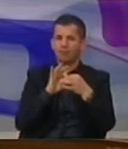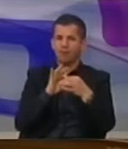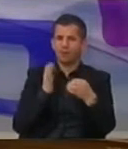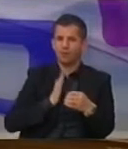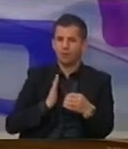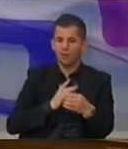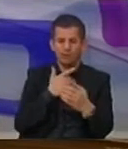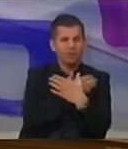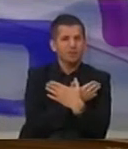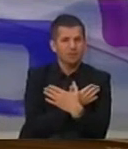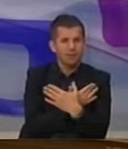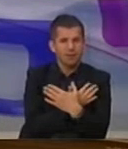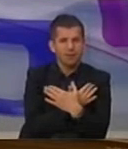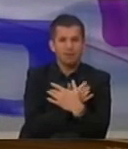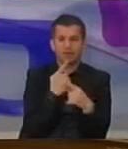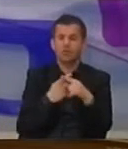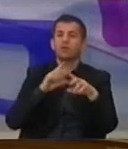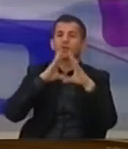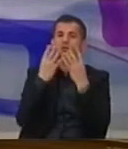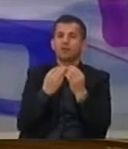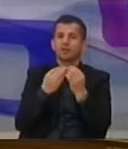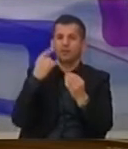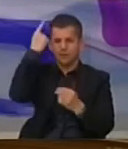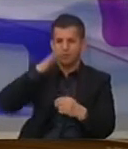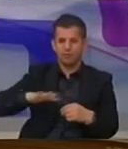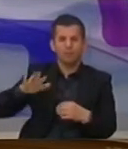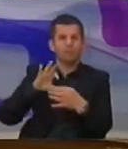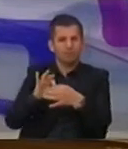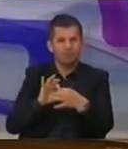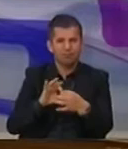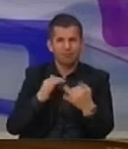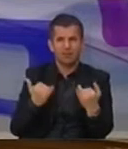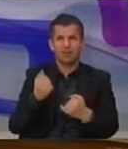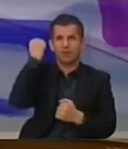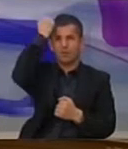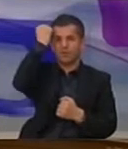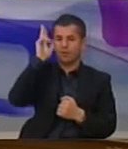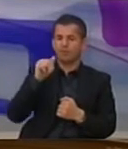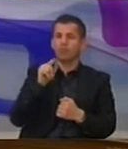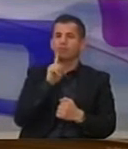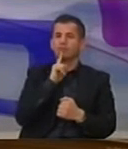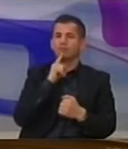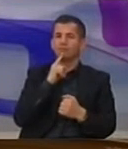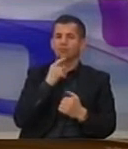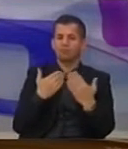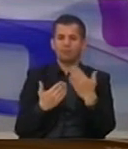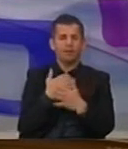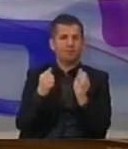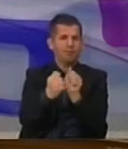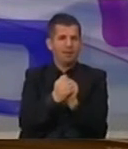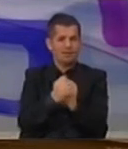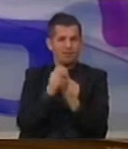tjera me Shqiprin, dhe me trevat e tjera shqiptare dhe të të lohet. Tashme Kosova dhe Shqipria kanë kalendarin e përbashkët kulturor,